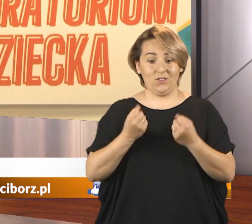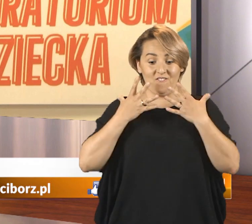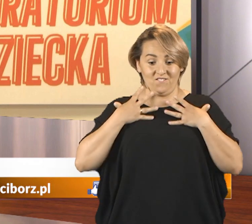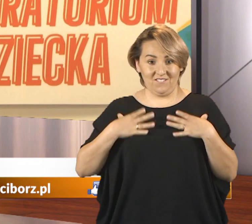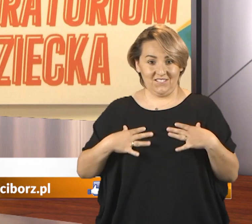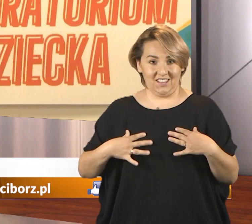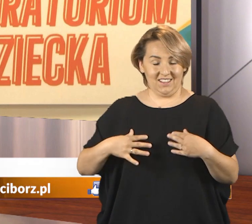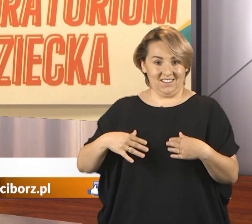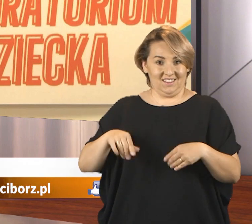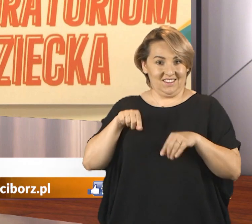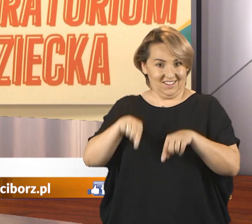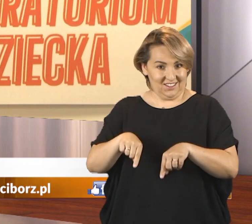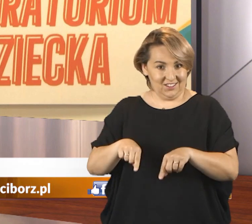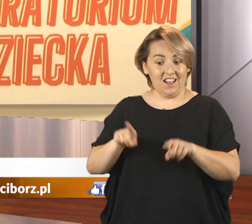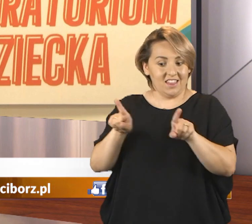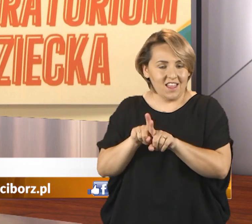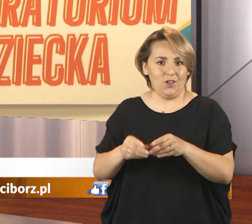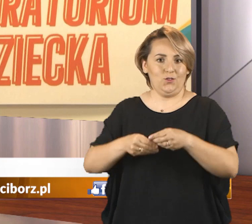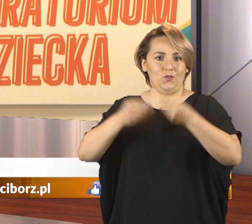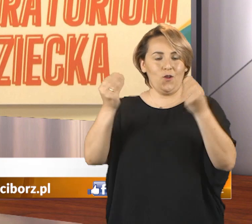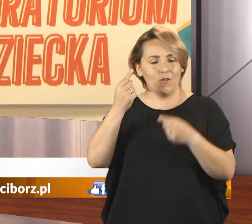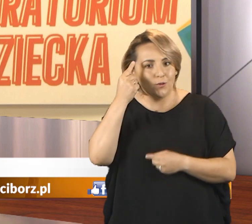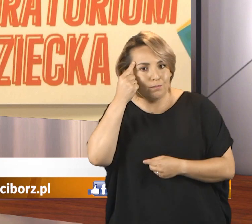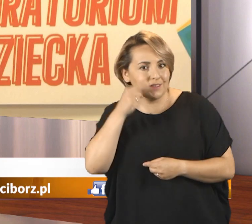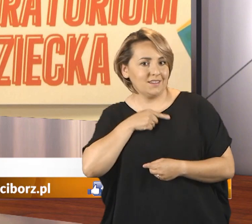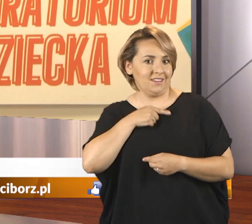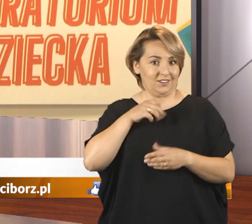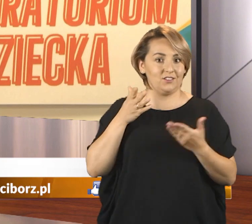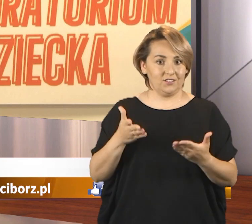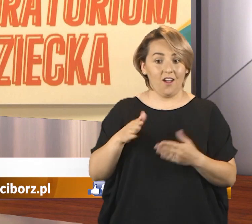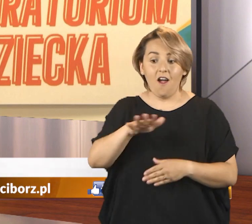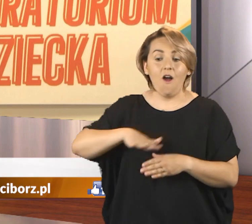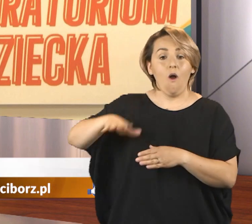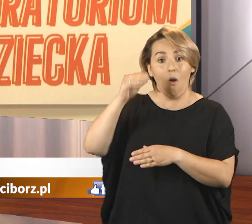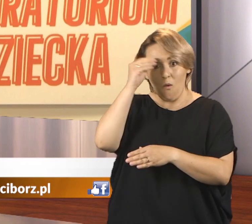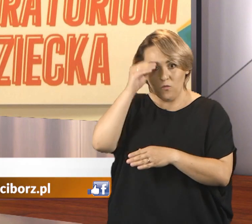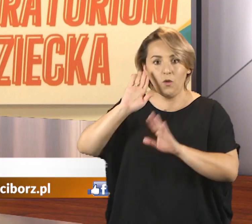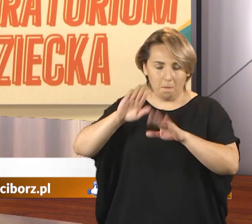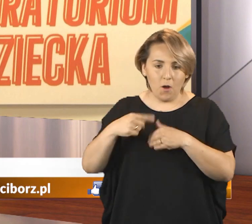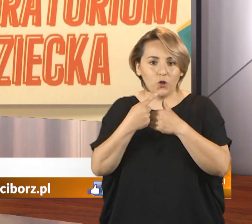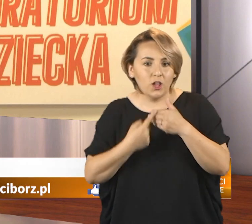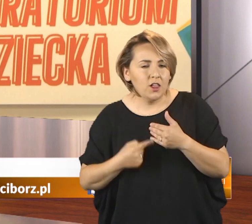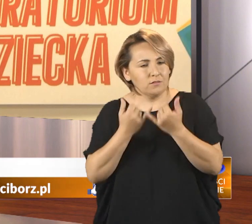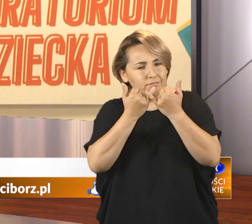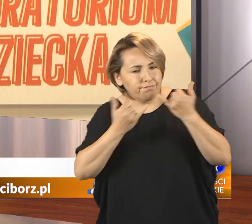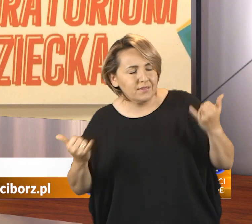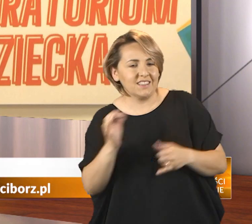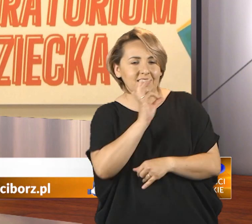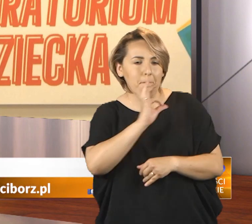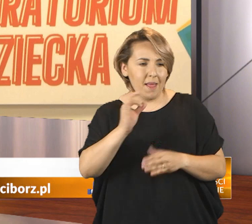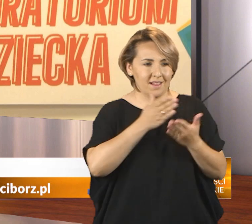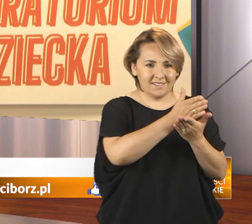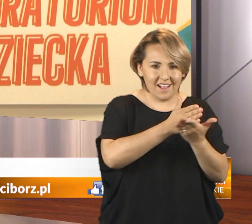o kondycję fizyczną dba się także o rozwój psychiczny. I choć uczniowie w swojej szkole mogą liczyć na pomoc różnych